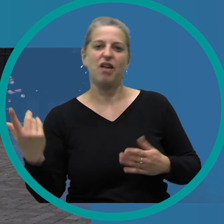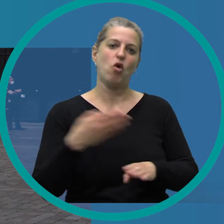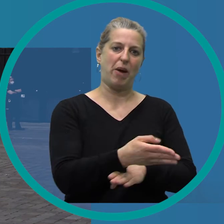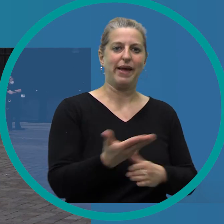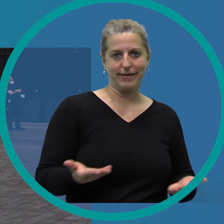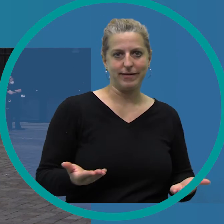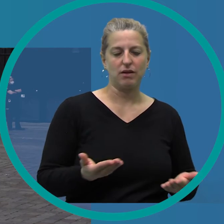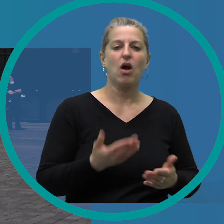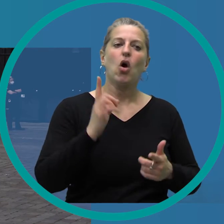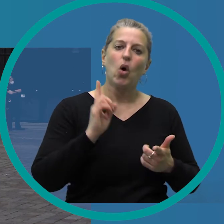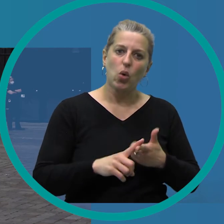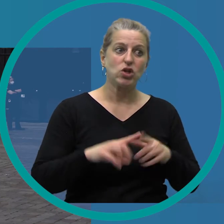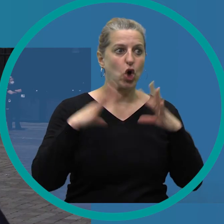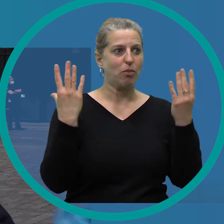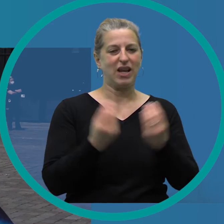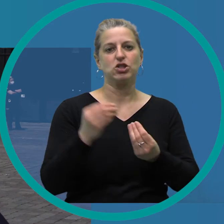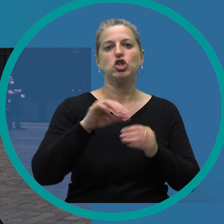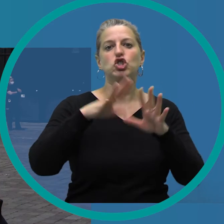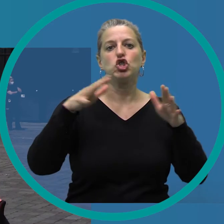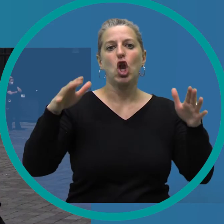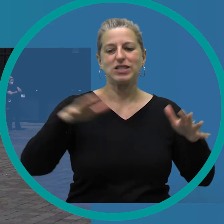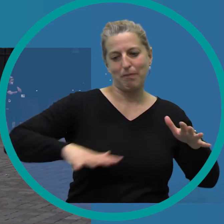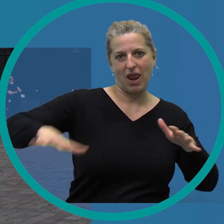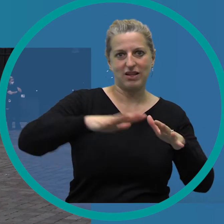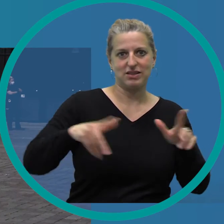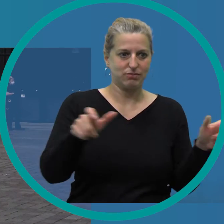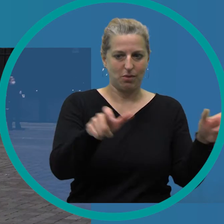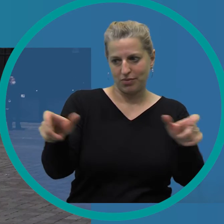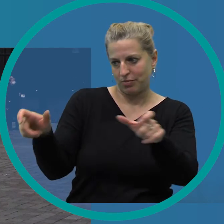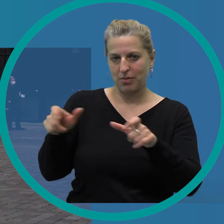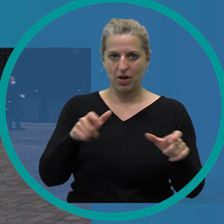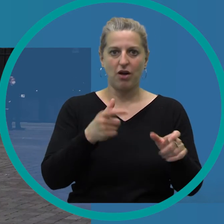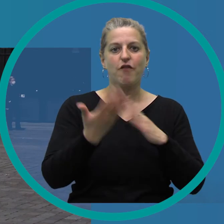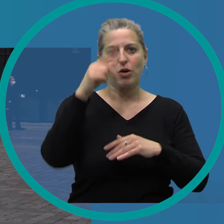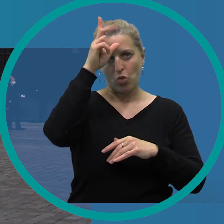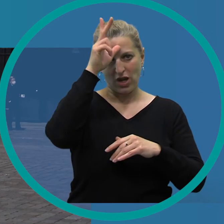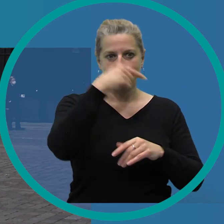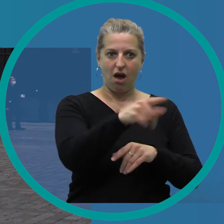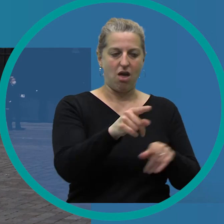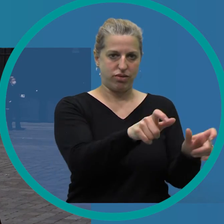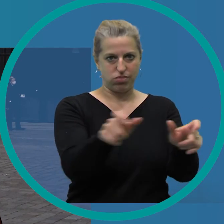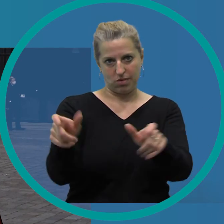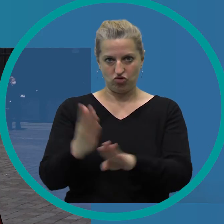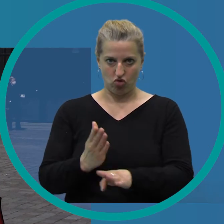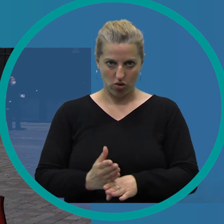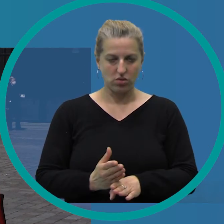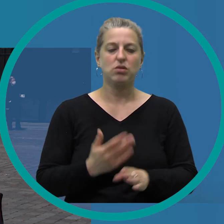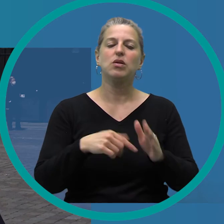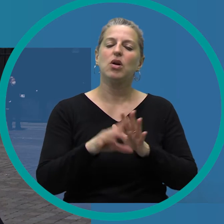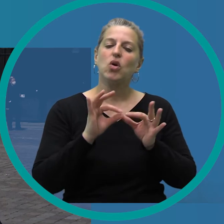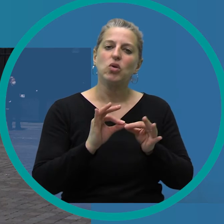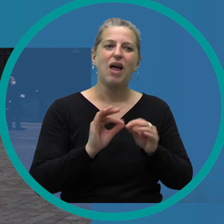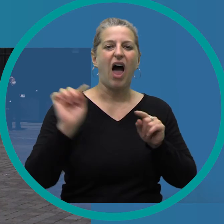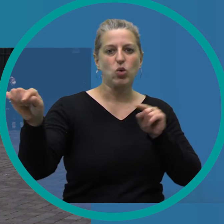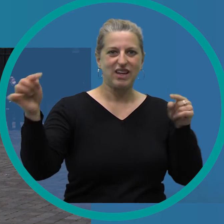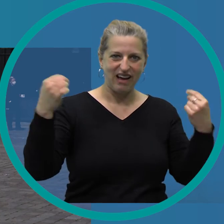vorbei. Und außerdem ist der komplette Schlossplatz hier gerade abgeriegelt worden von der Polizei. Und wir haben an